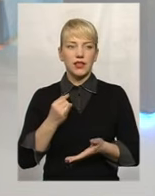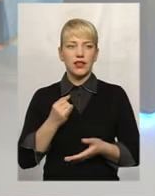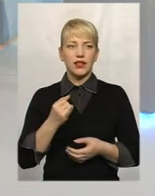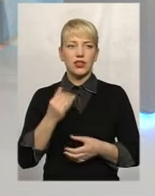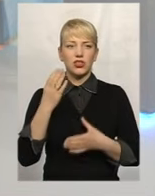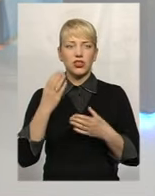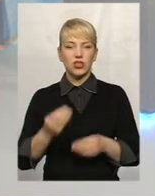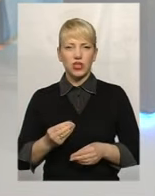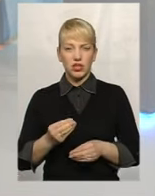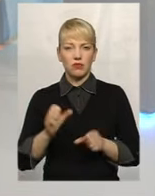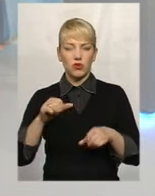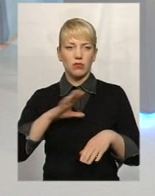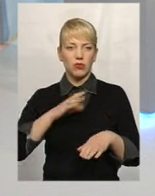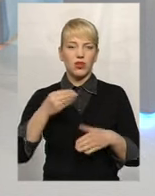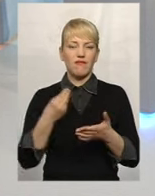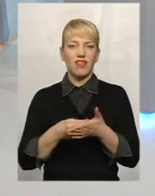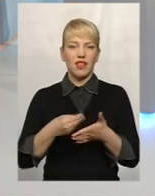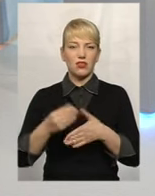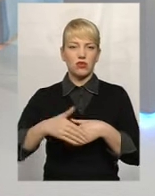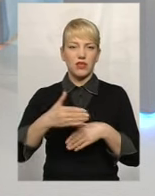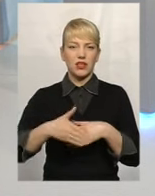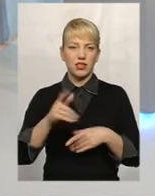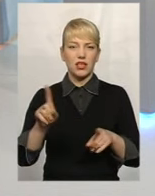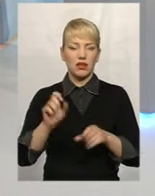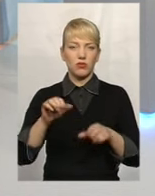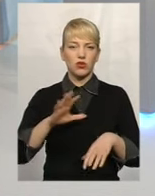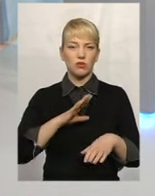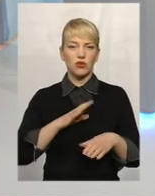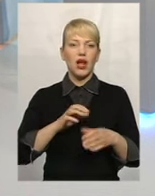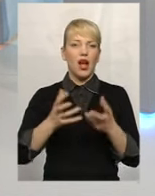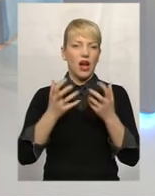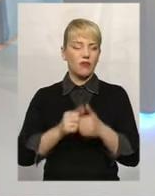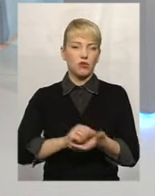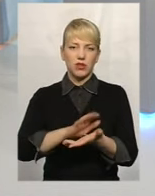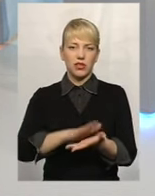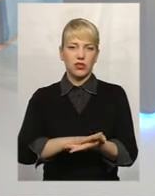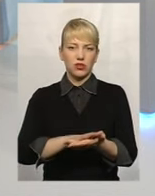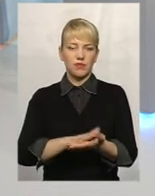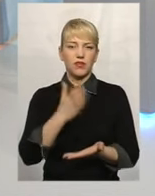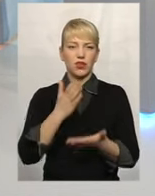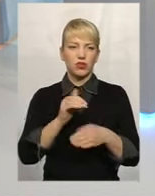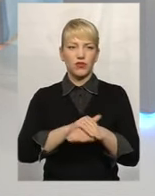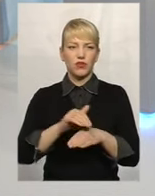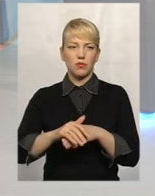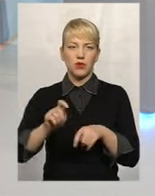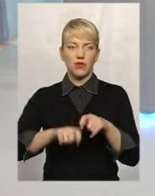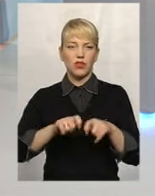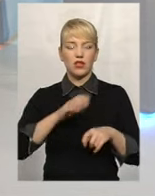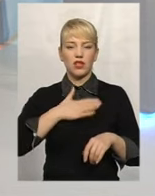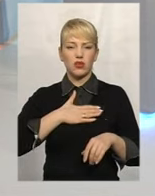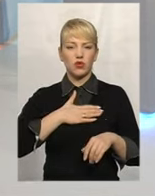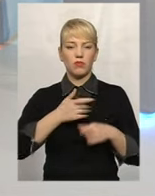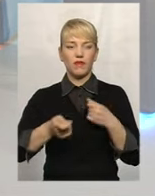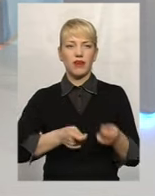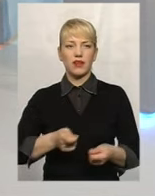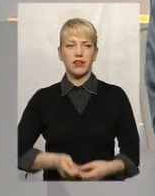І разом фінансова І разом з тим фінансова санкція, яка автоматично накладається у разі фіксування це в акті перевірки працівниками нашого управління.